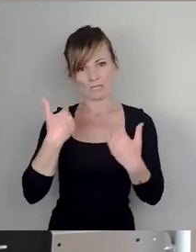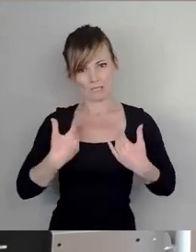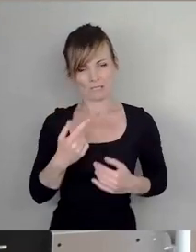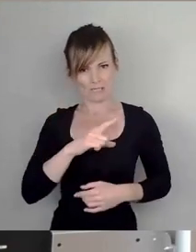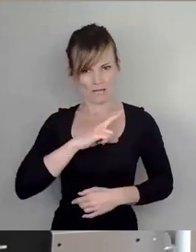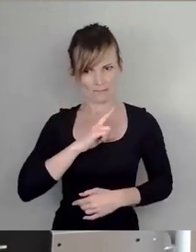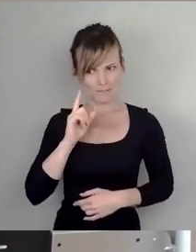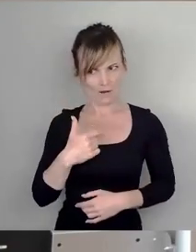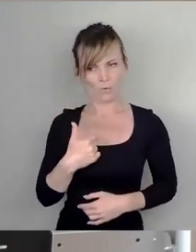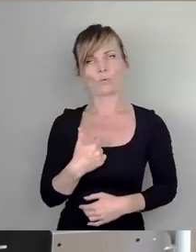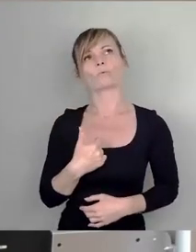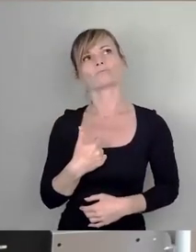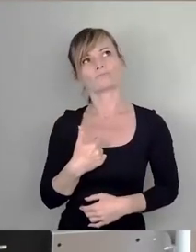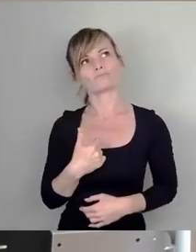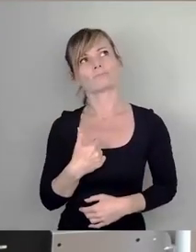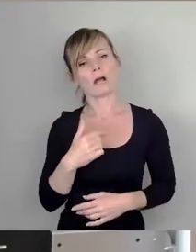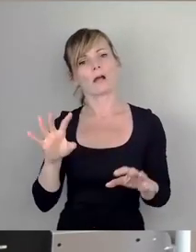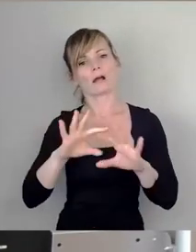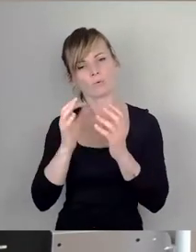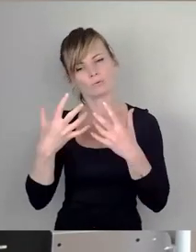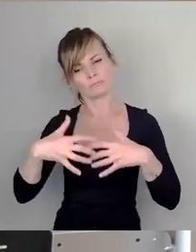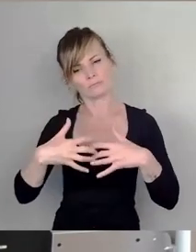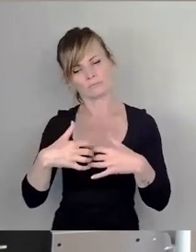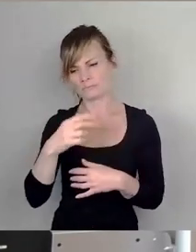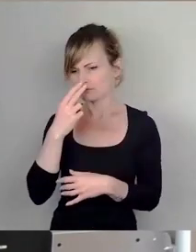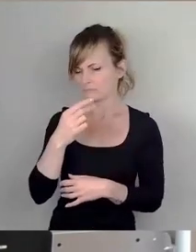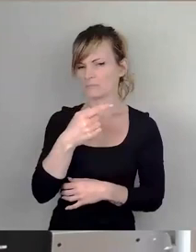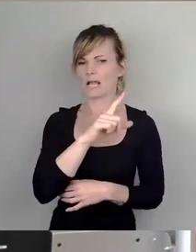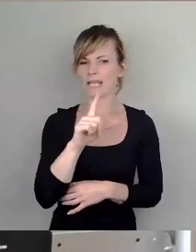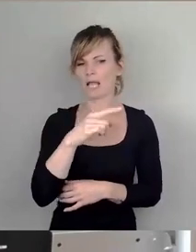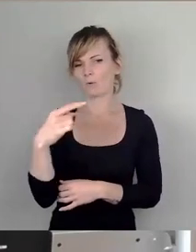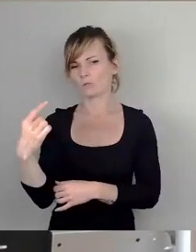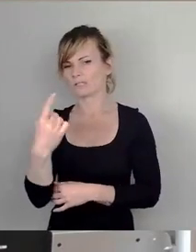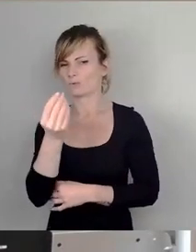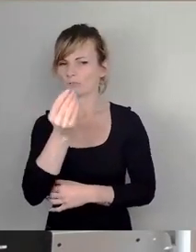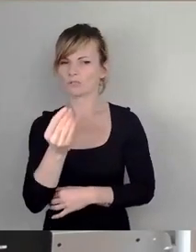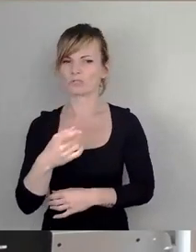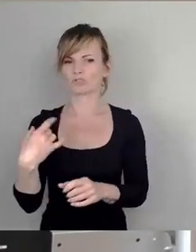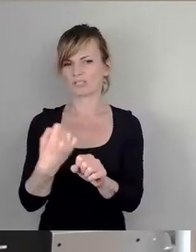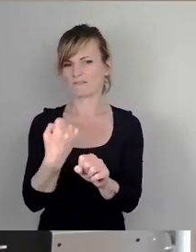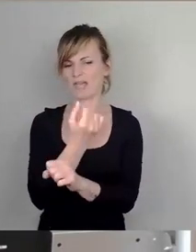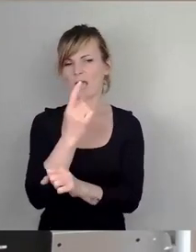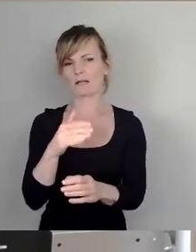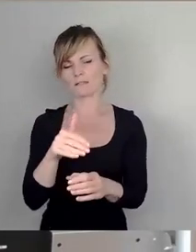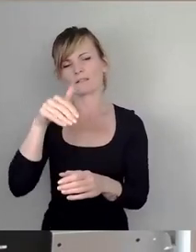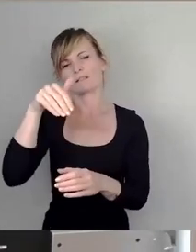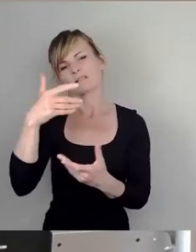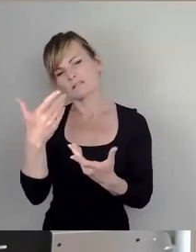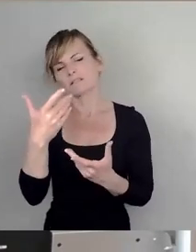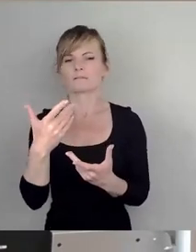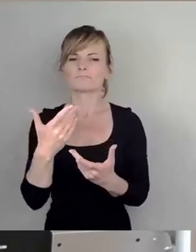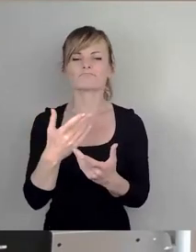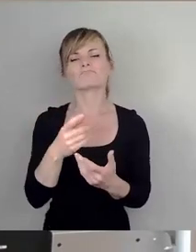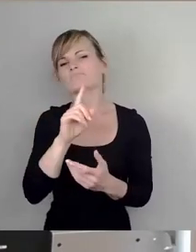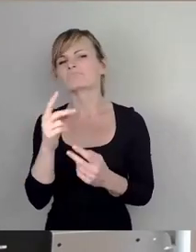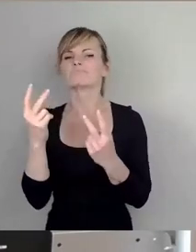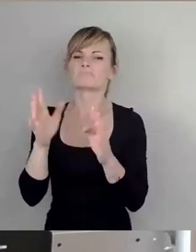In der ganzen Auseinandersetzung spielt Lea Grundig's künstlerisches Werk eine auffallend beiläufige Rolle. Aus gutem Grund,